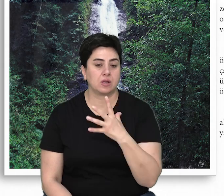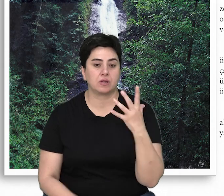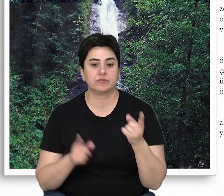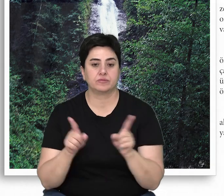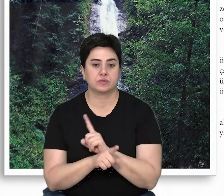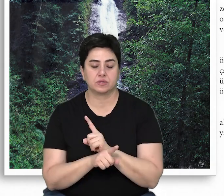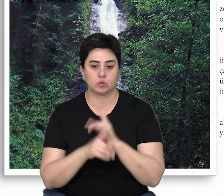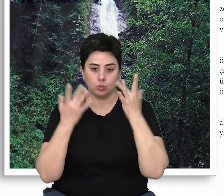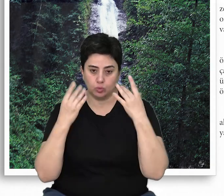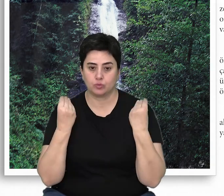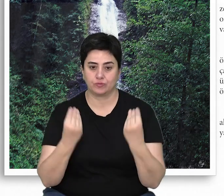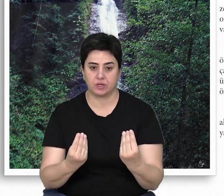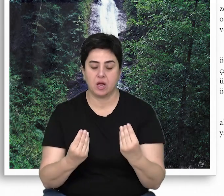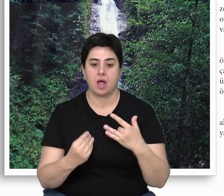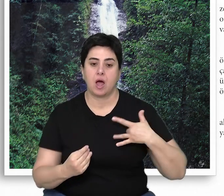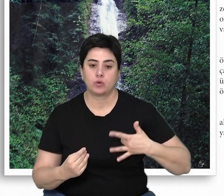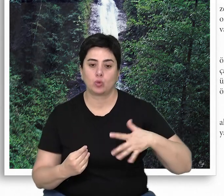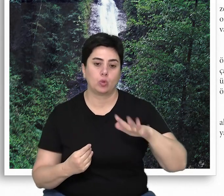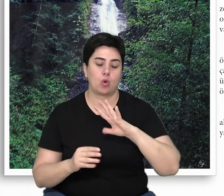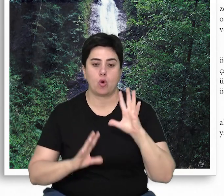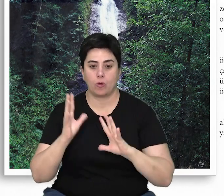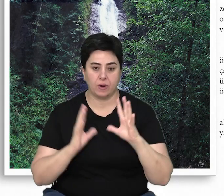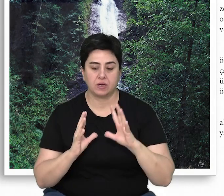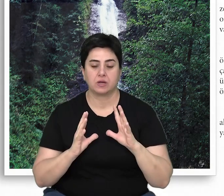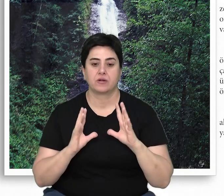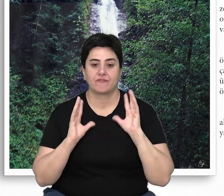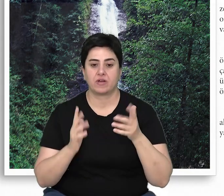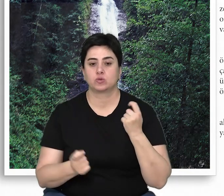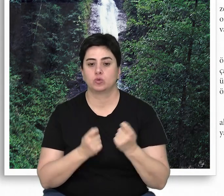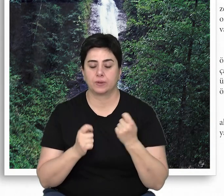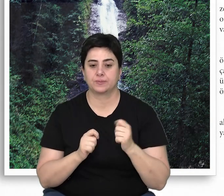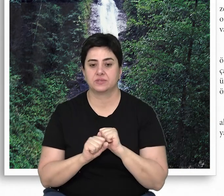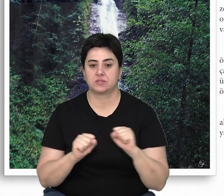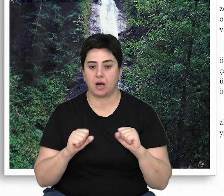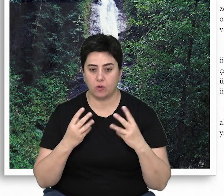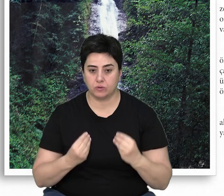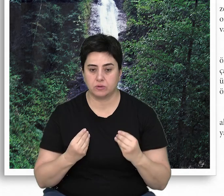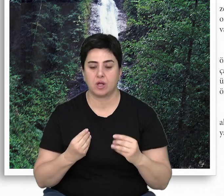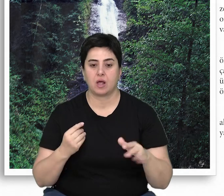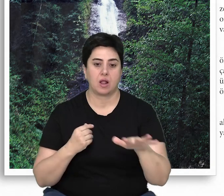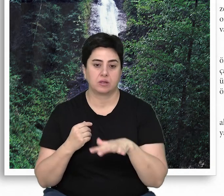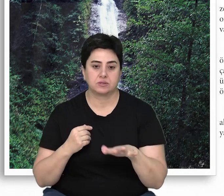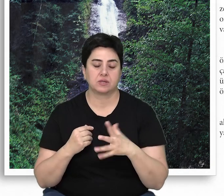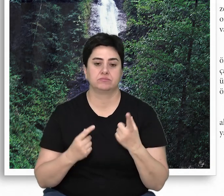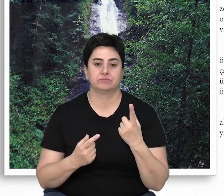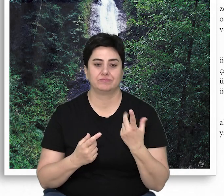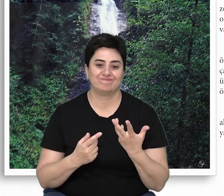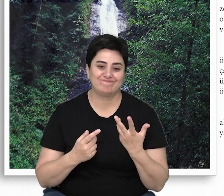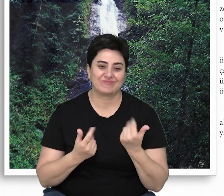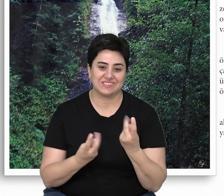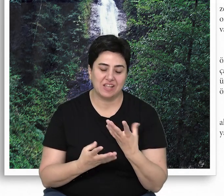çeşitli uygarlıklara sahne olmuş Anadolu'da ormanlar, yoğun kullanımdan etkilenerek hem alansal, nicelik,